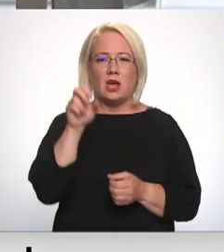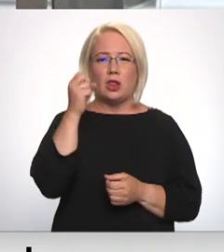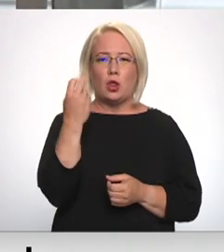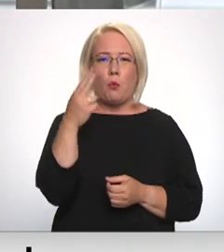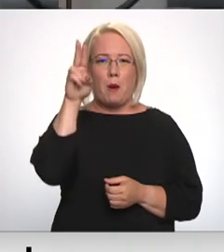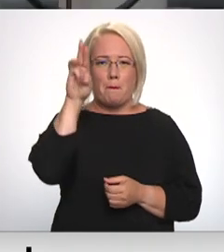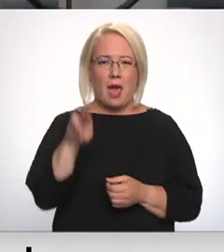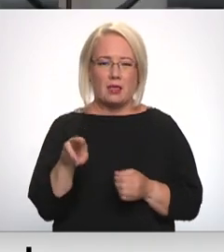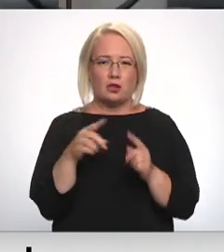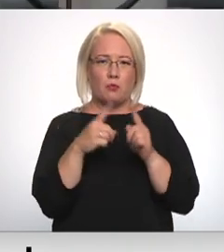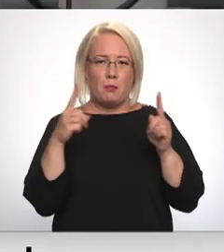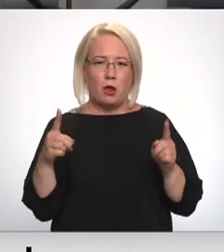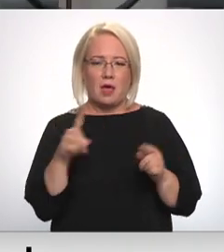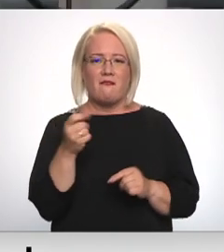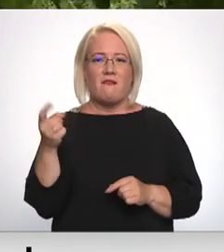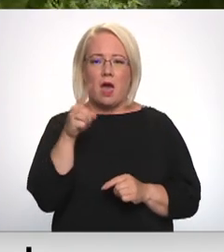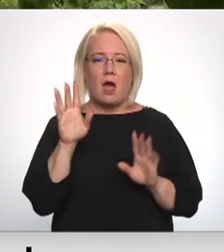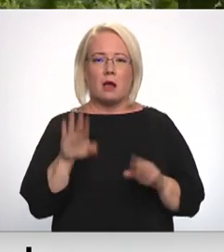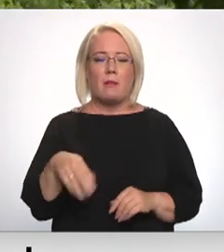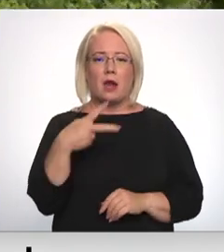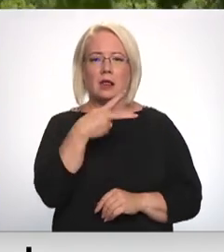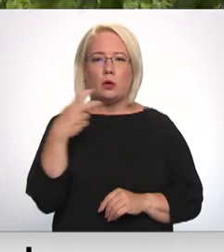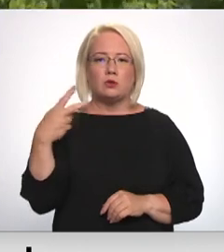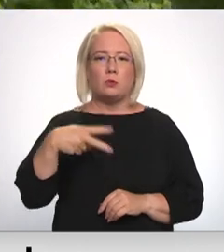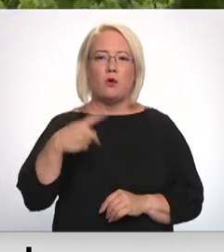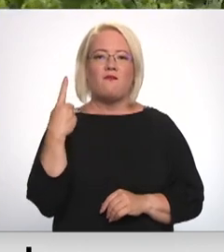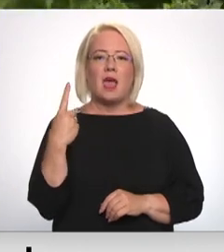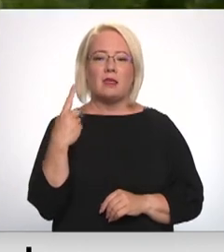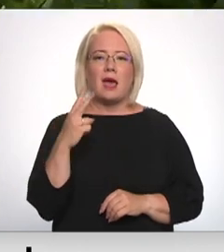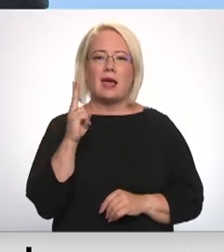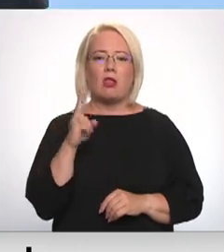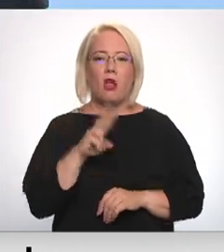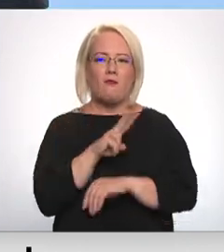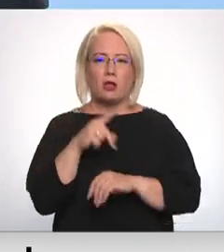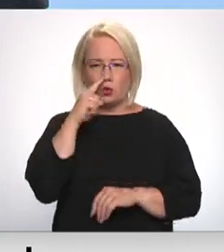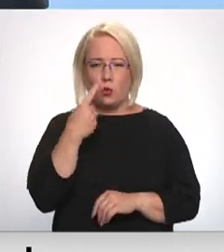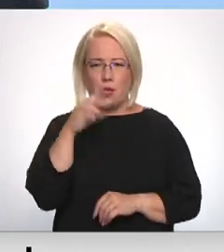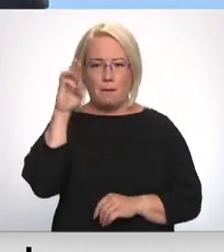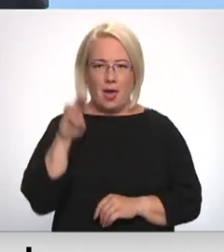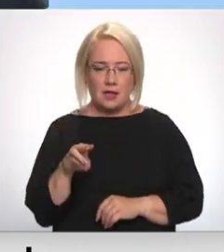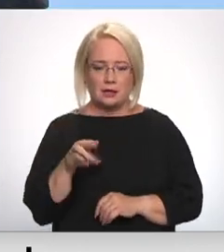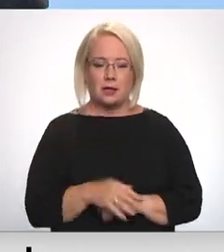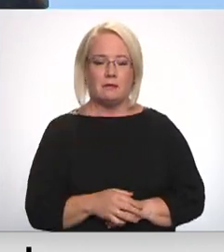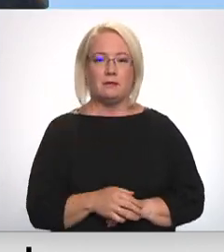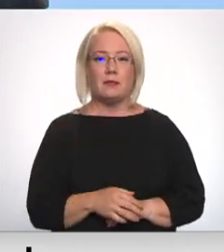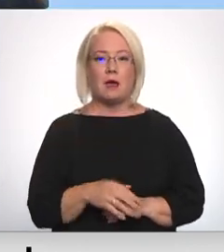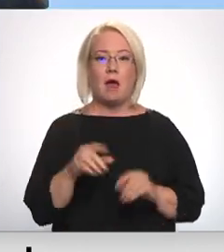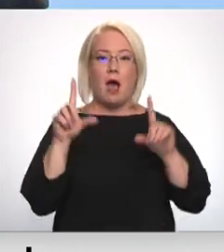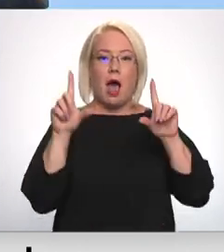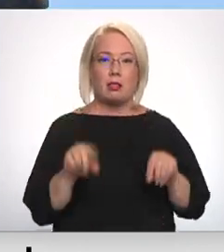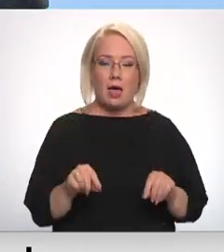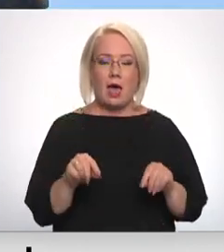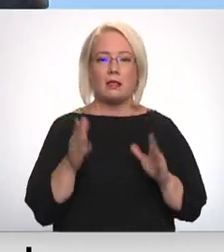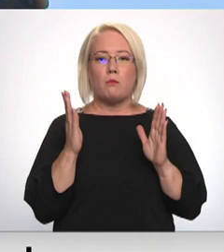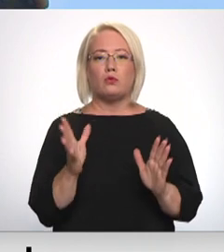periodā ir vairāk nekā 221 kWh mēnesī, jeb 21 kubikmetrs mēnesī. Atlēdi automātis